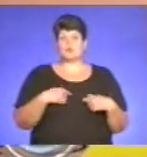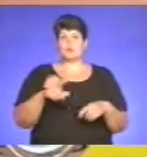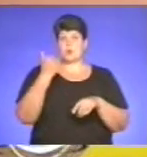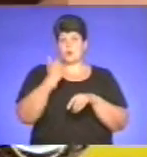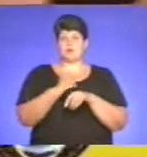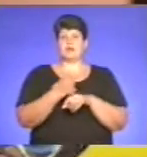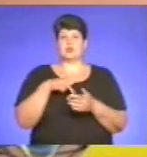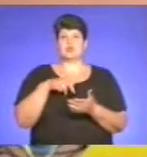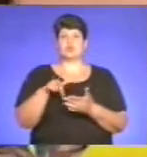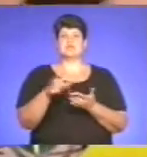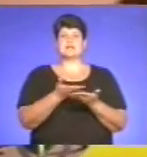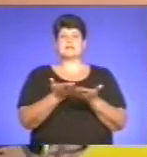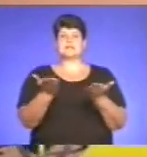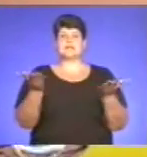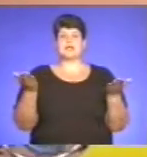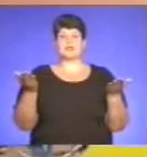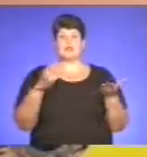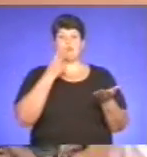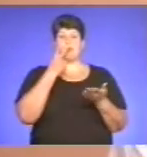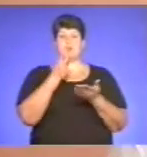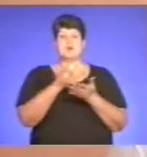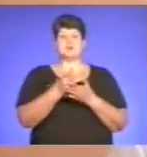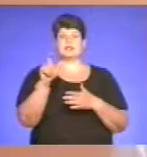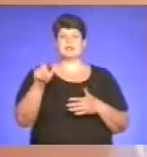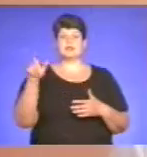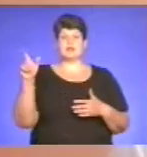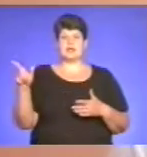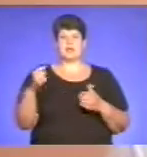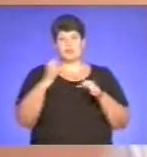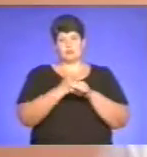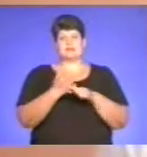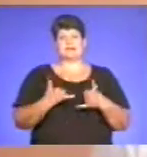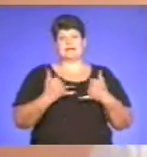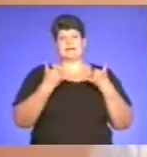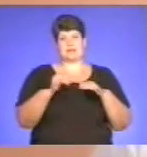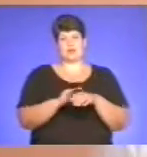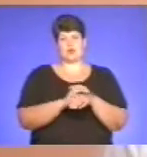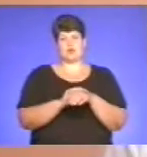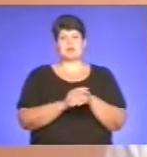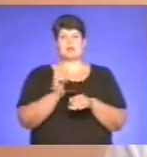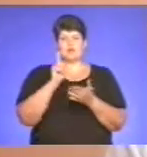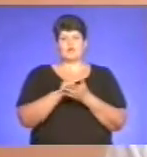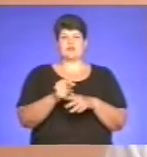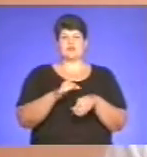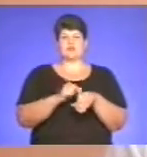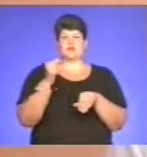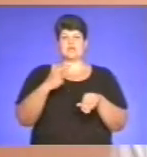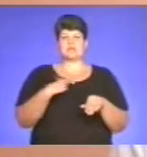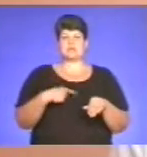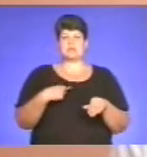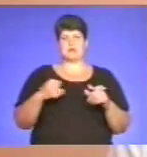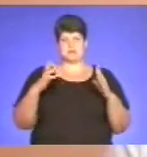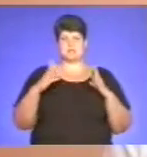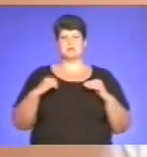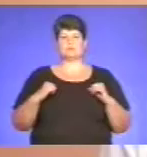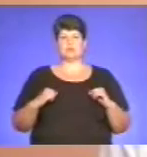виходиш на сцену, побачити, що ти подивишся на людей і робити їм просто добре. Ти маєш відчути себе спокійно,